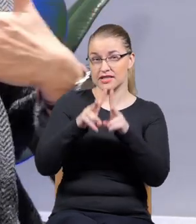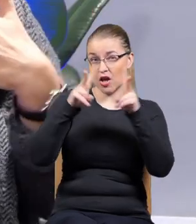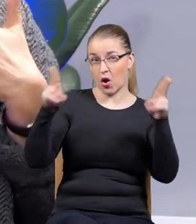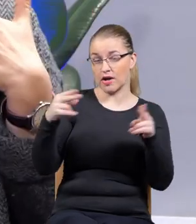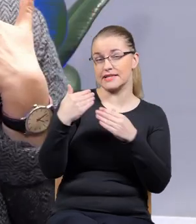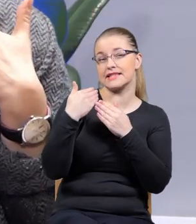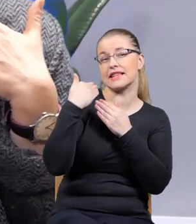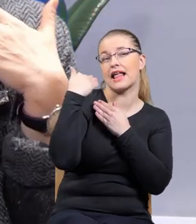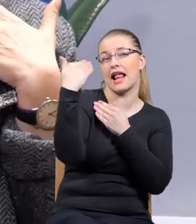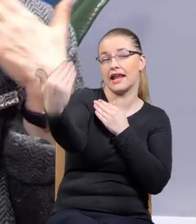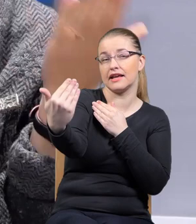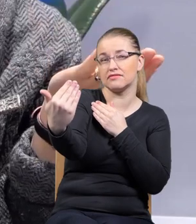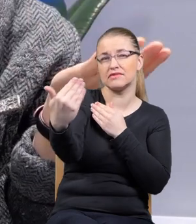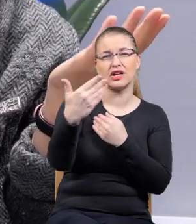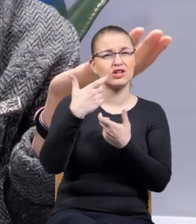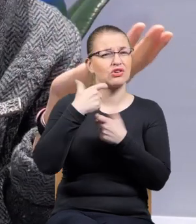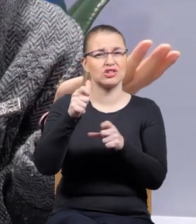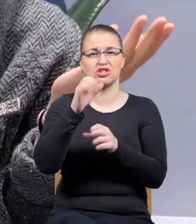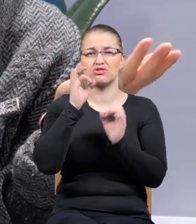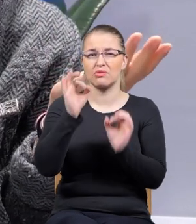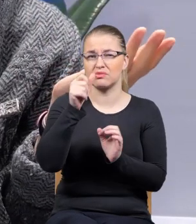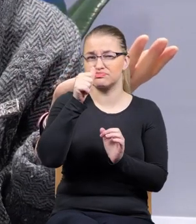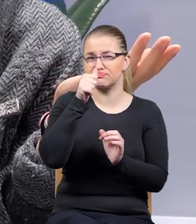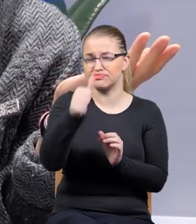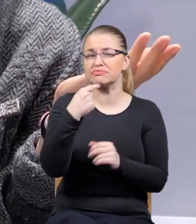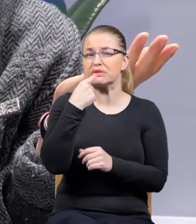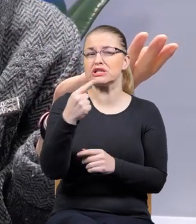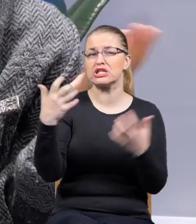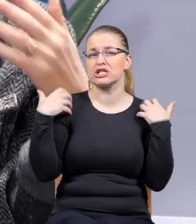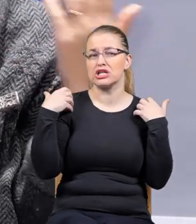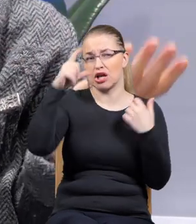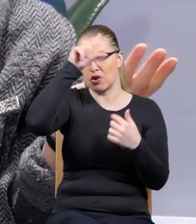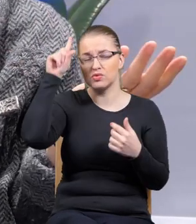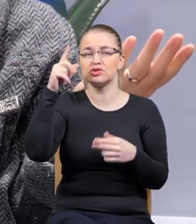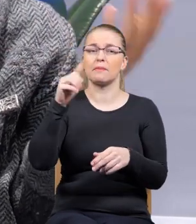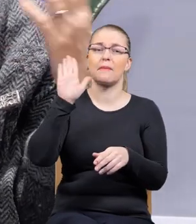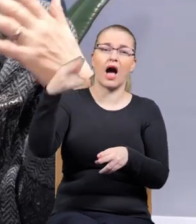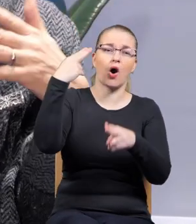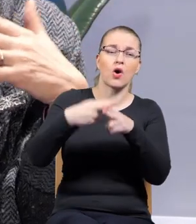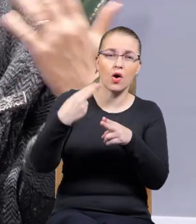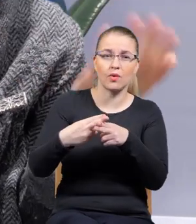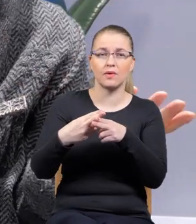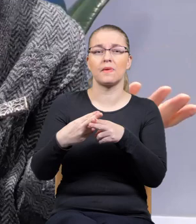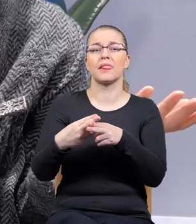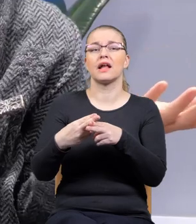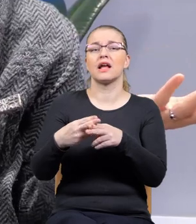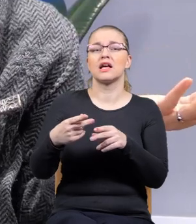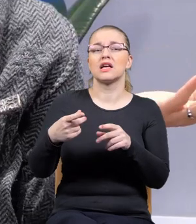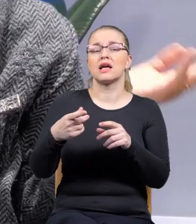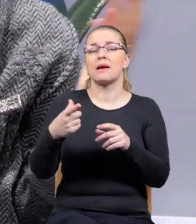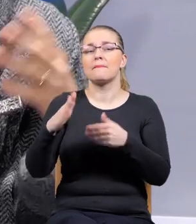dalszą, to właściwie nic dobrego nie można powiedzieć o życiu ludzi. Ludzie chorują, związki się